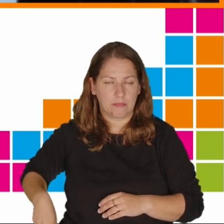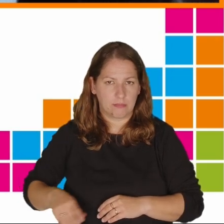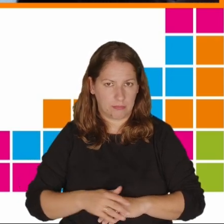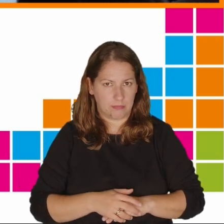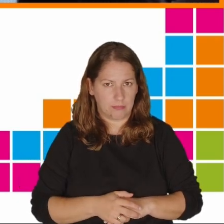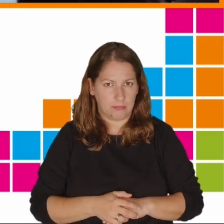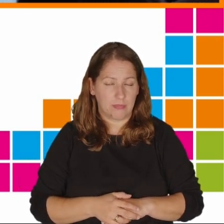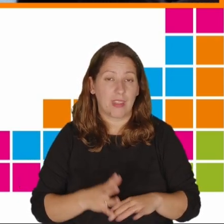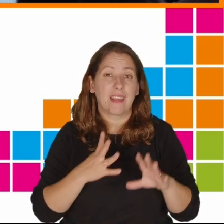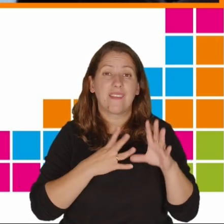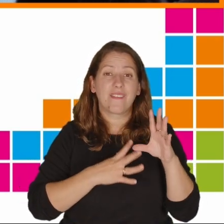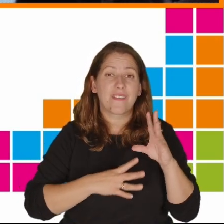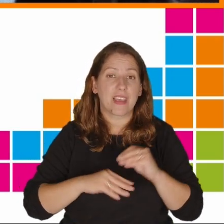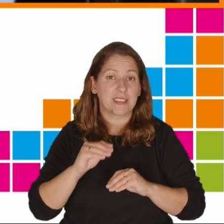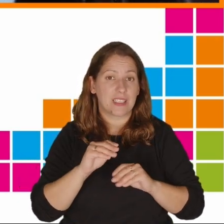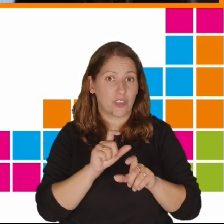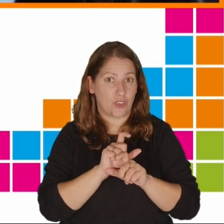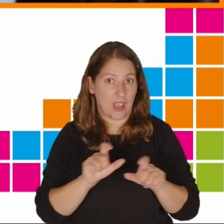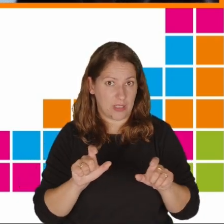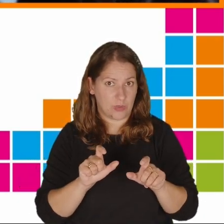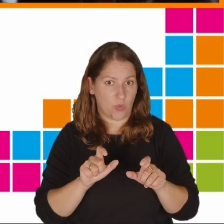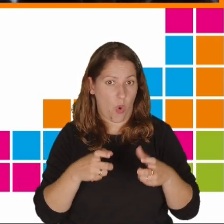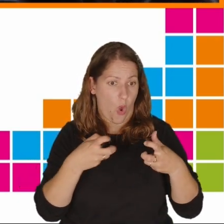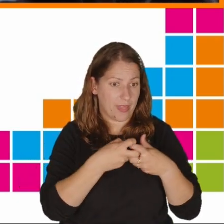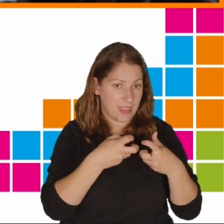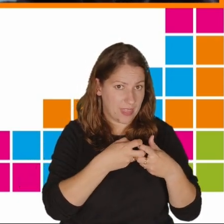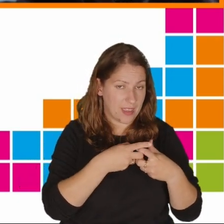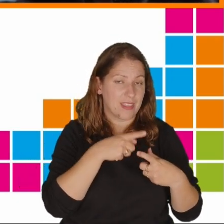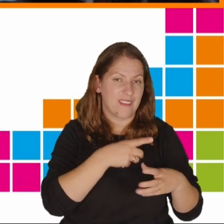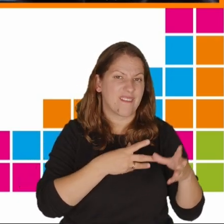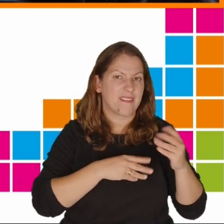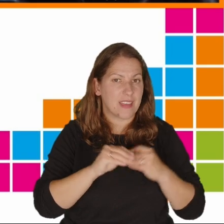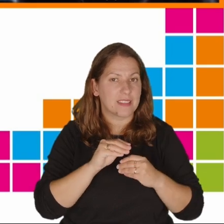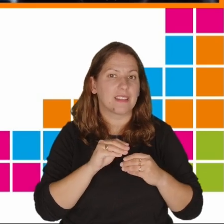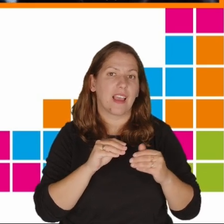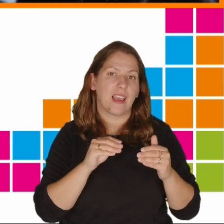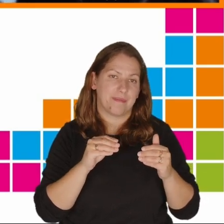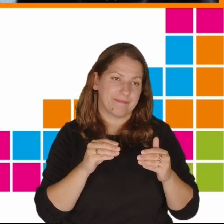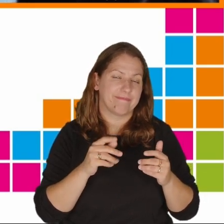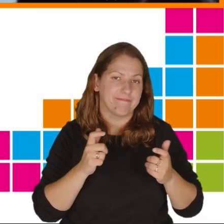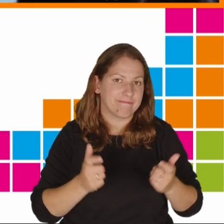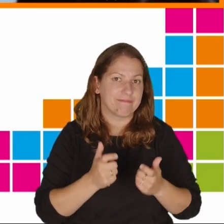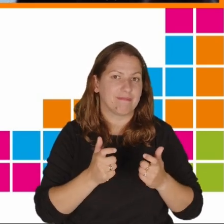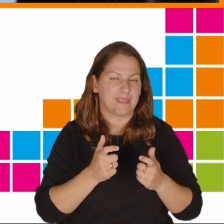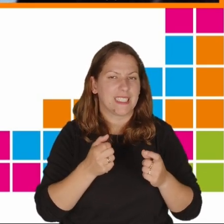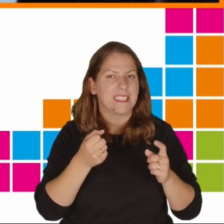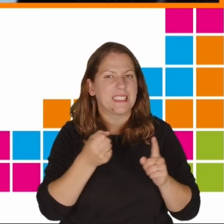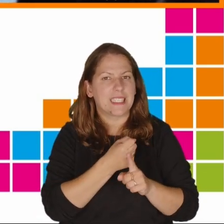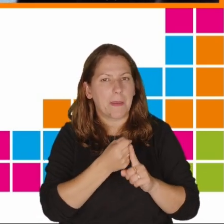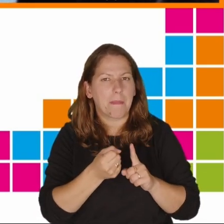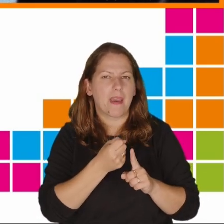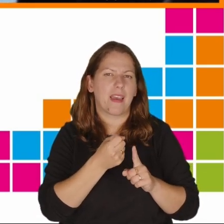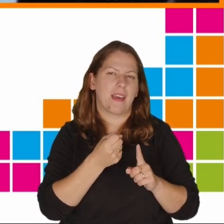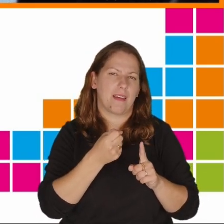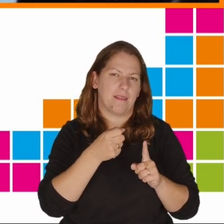Im więcej czasu spędzamy online, tym bardziej jesteśmy narażeni na cyberprzemoc, sexting,